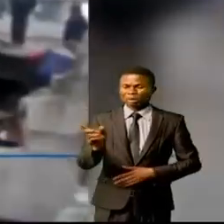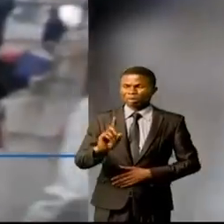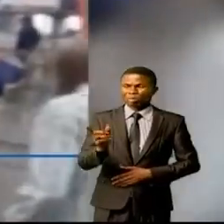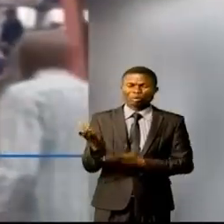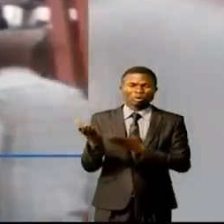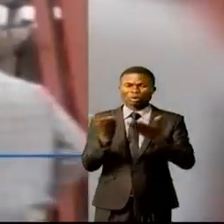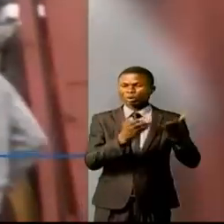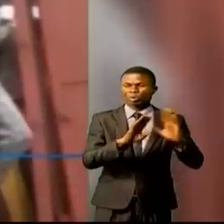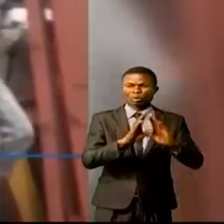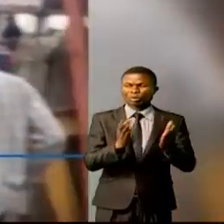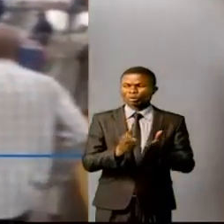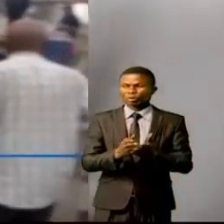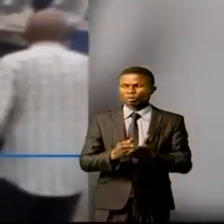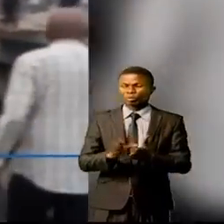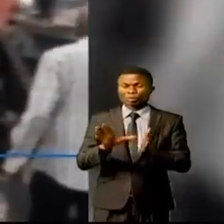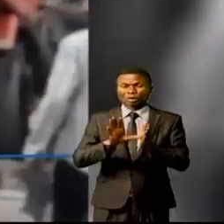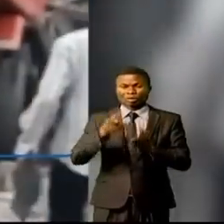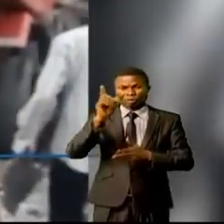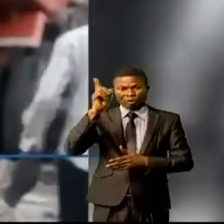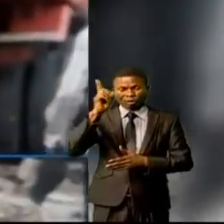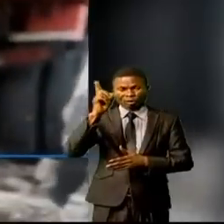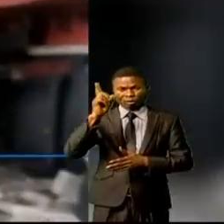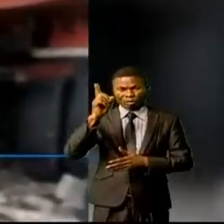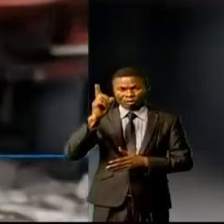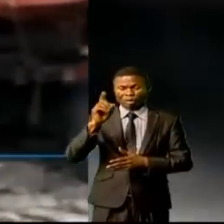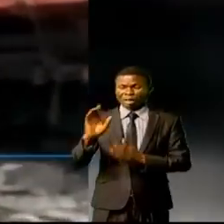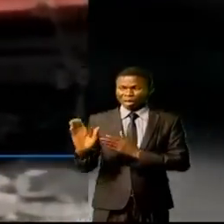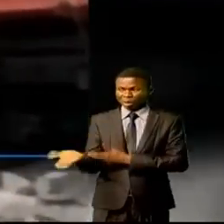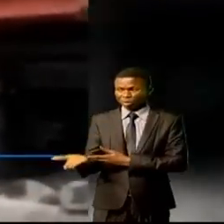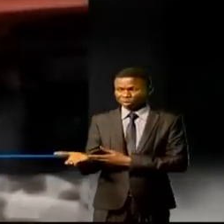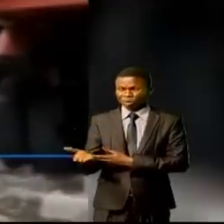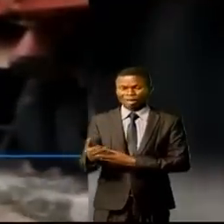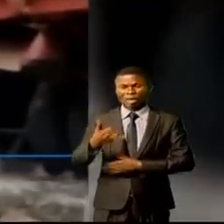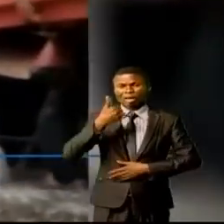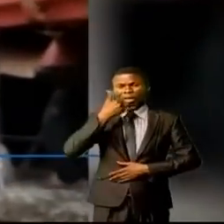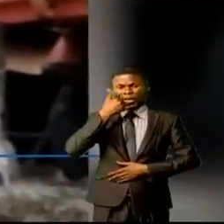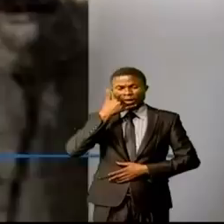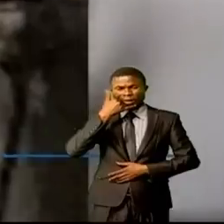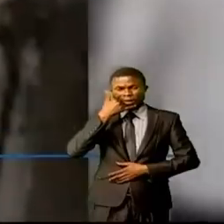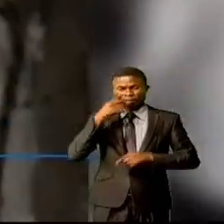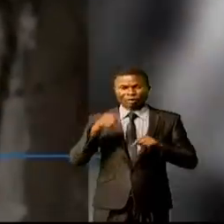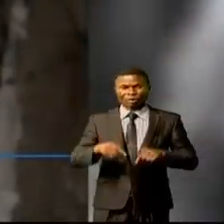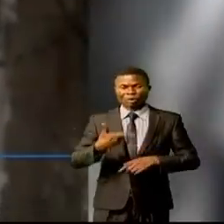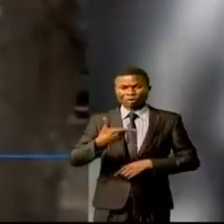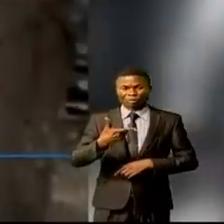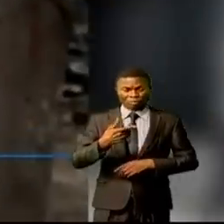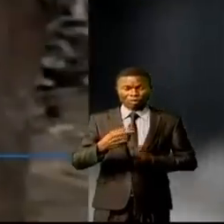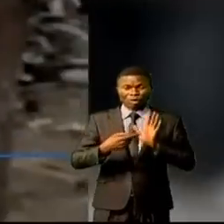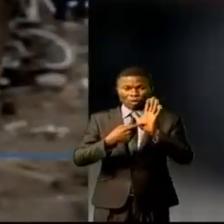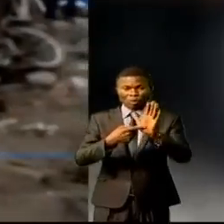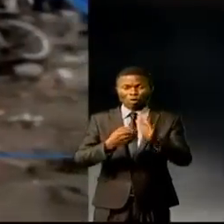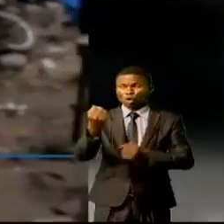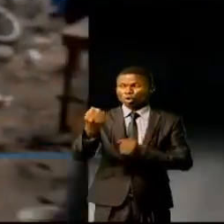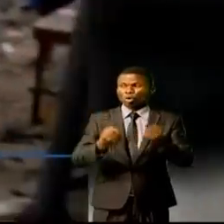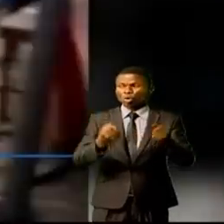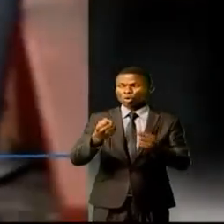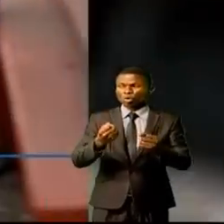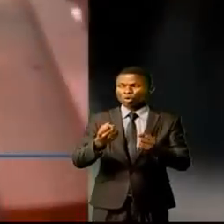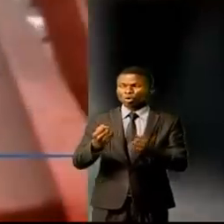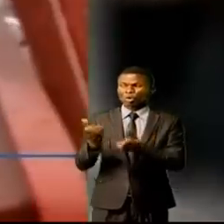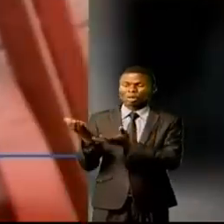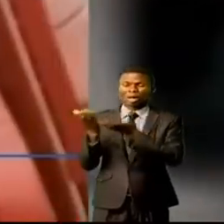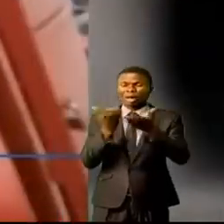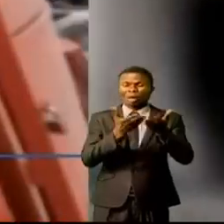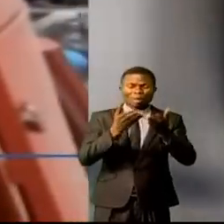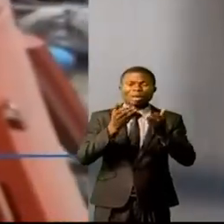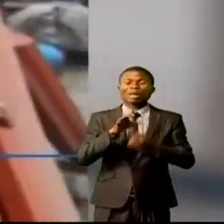Les premières images ont été prises le matin par téléphone ce mardi. Visiblement, ce véhicule transportant de la caillasse